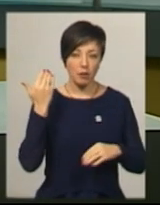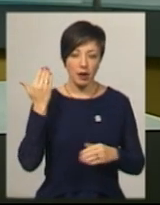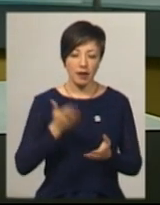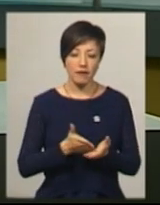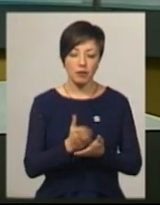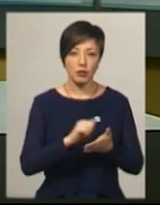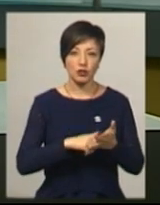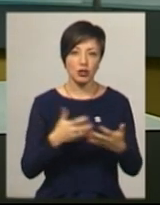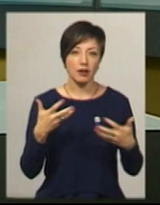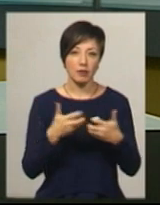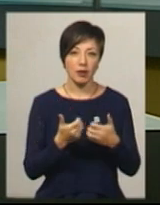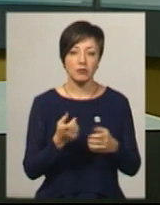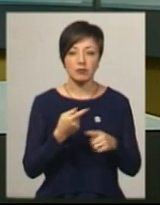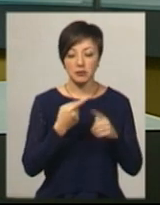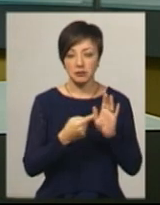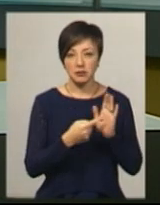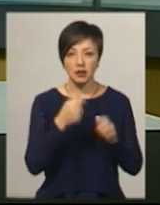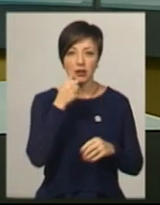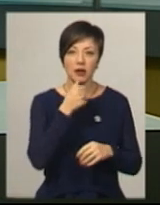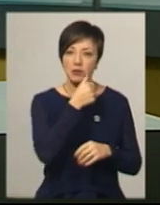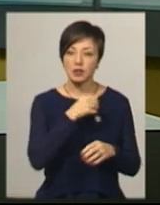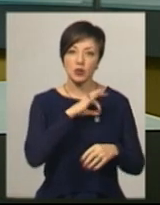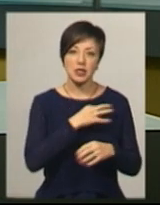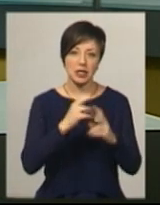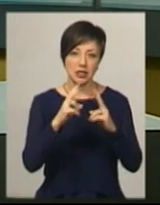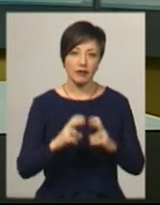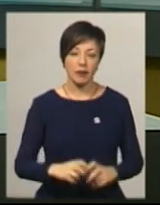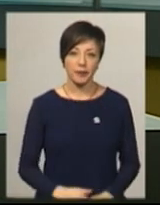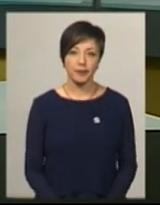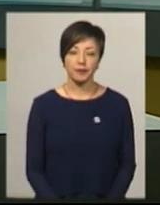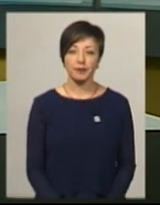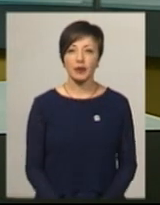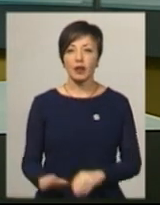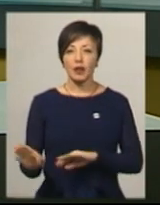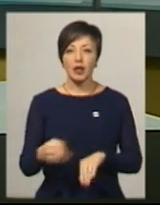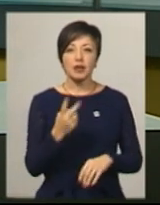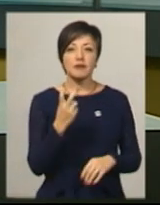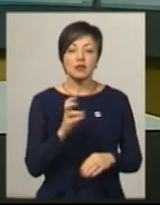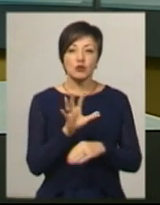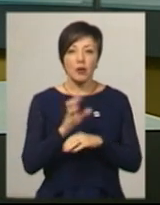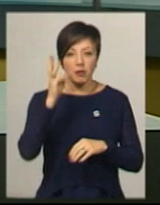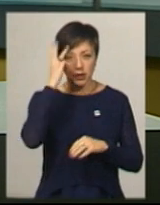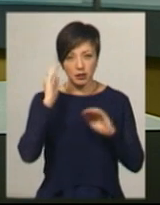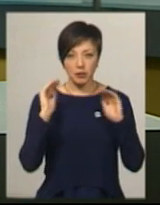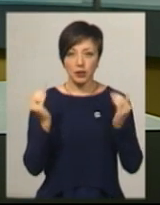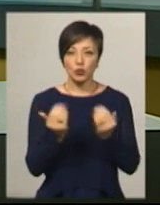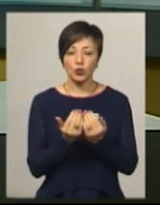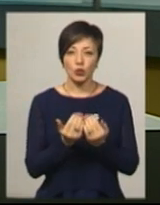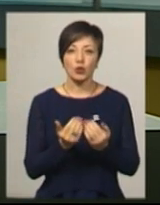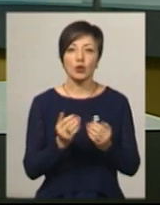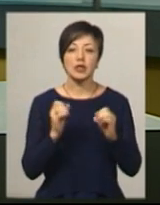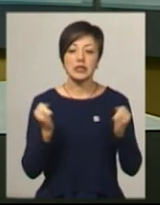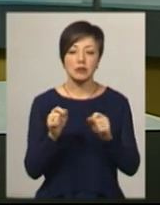версії причини ДТП, посилаючись на таємницю слідства. Дві сотні собак Хмельницького притулку-стерилізатора